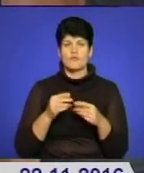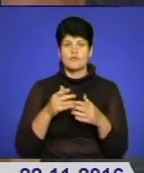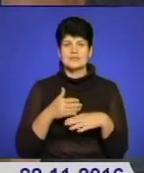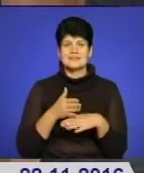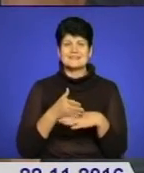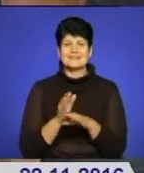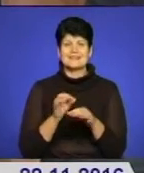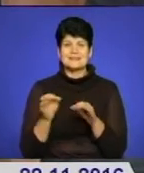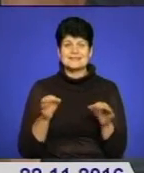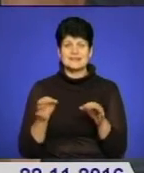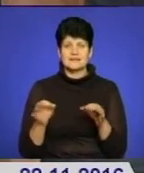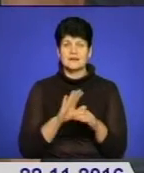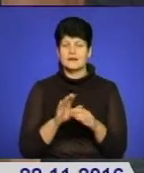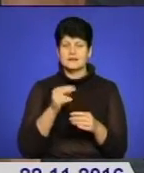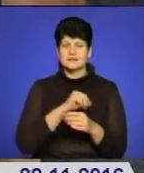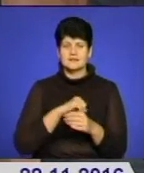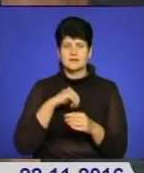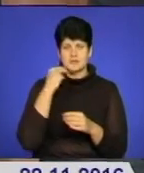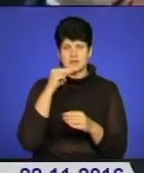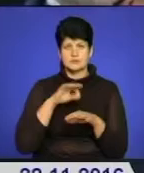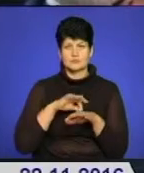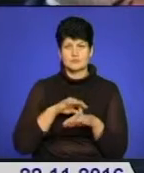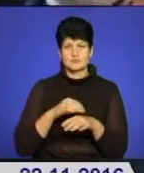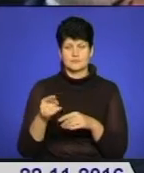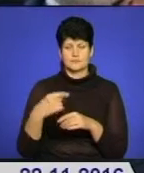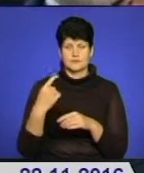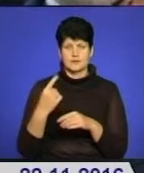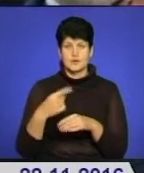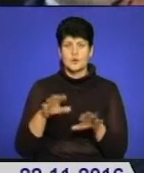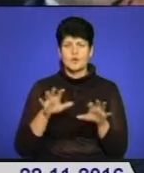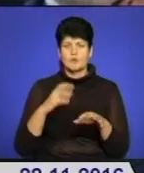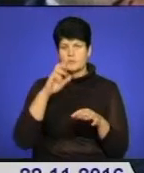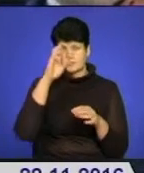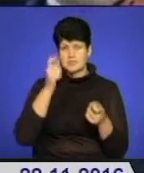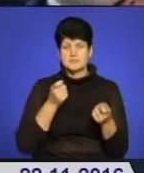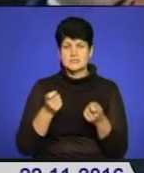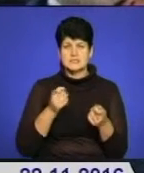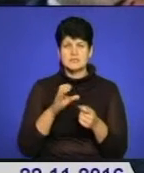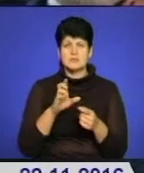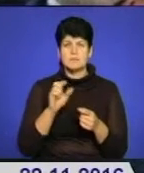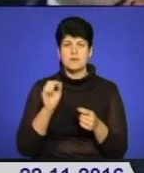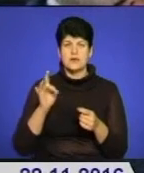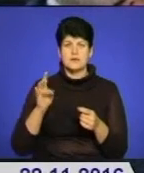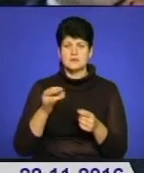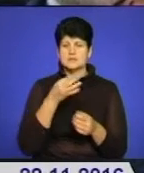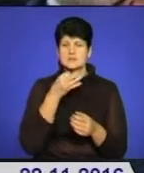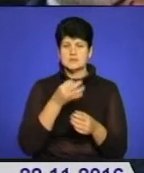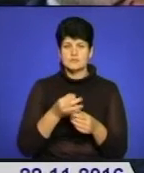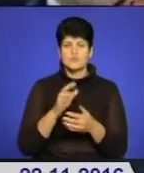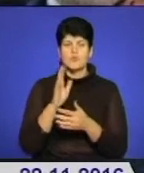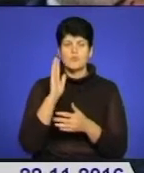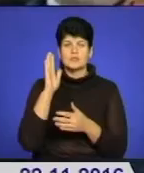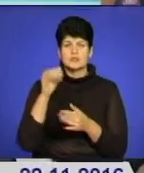яка, за їхніми словами, неефективніше проводиться на Тернопіллі. Голова облашадміністрації Степан Барна, зокрема, зазначив, що подальший